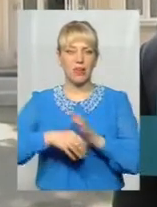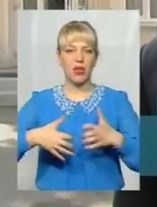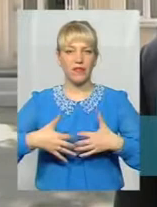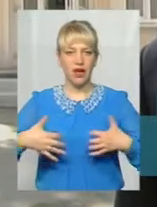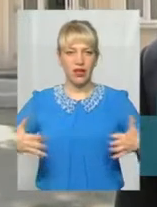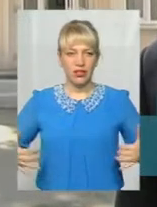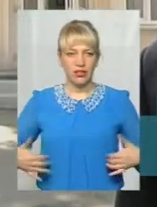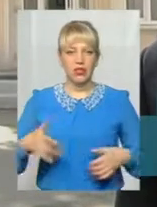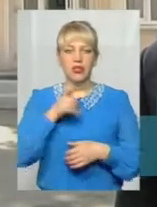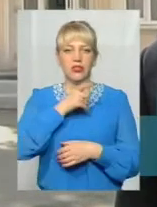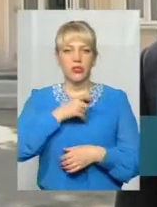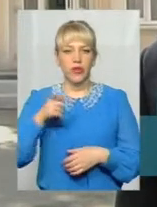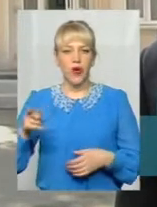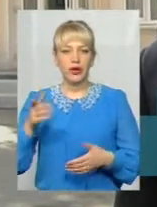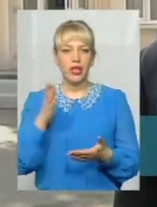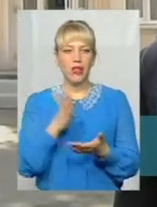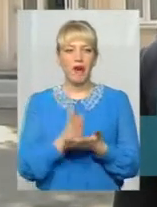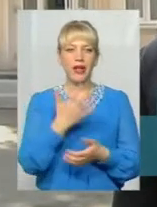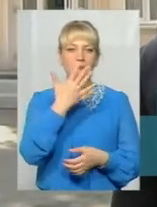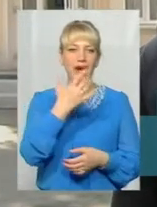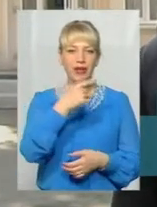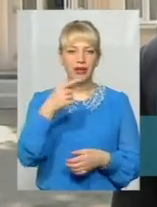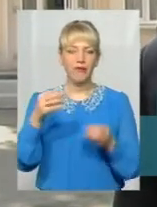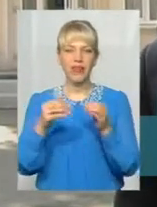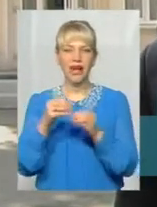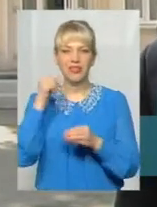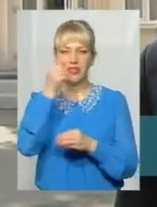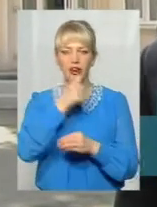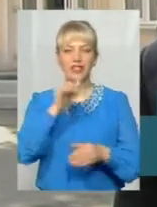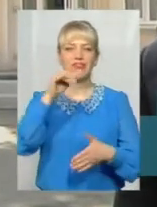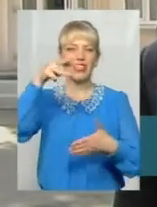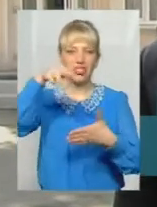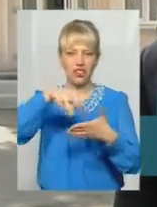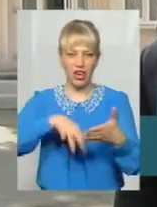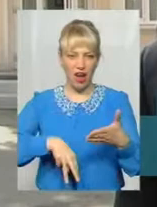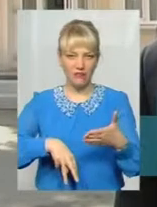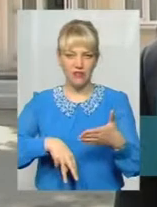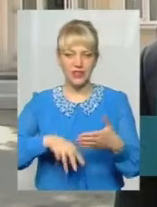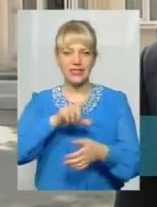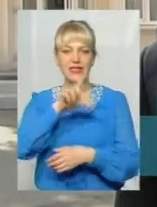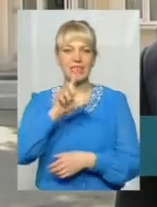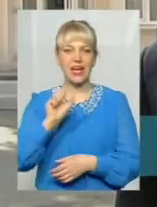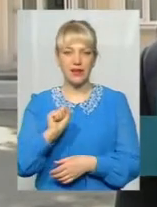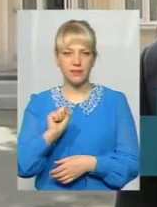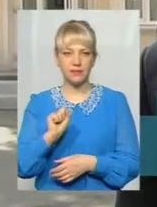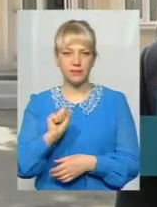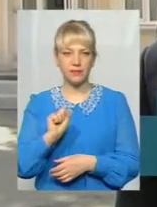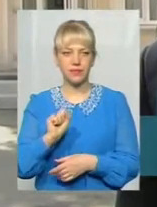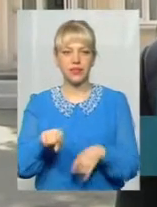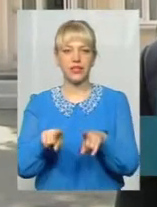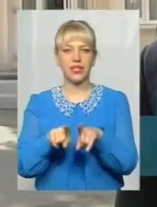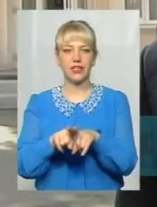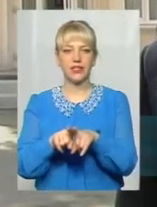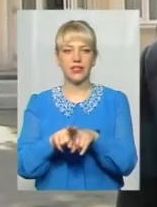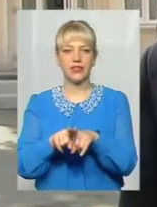срок становить від 5 до 10 років. Разом з тим штраф за такі